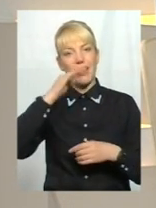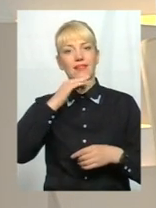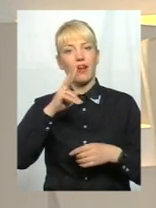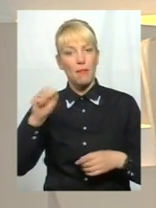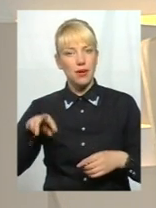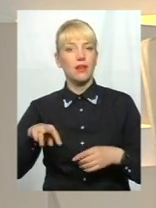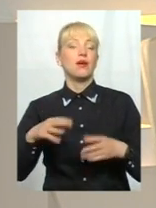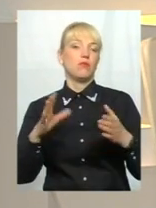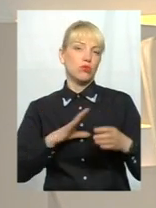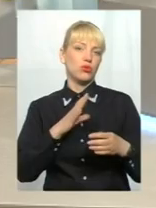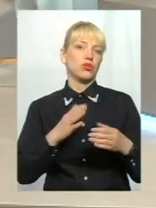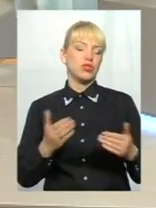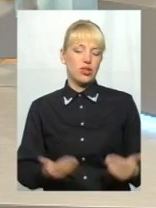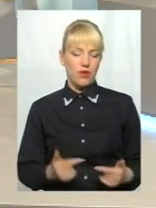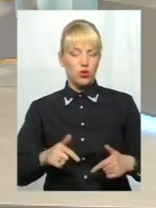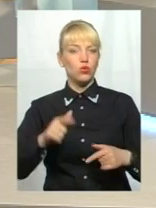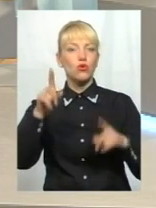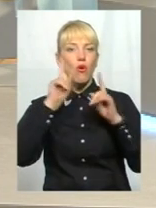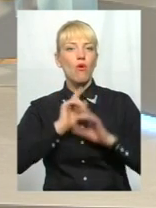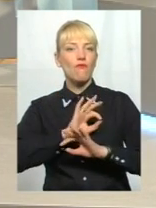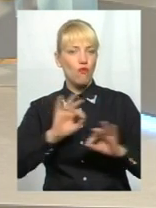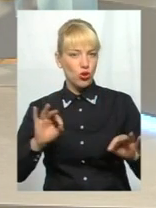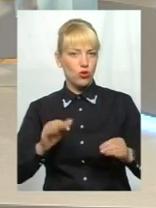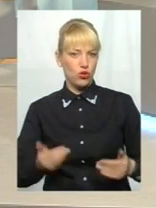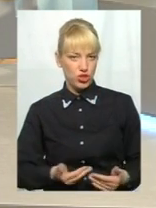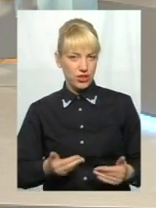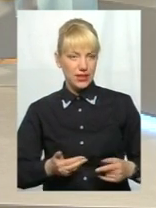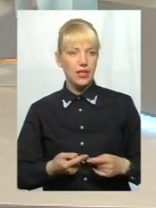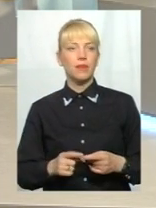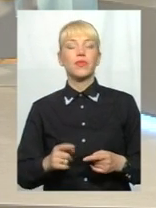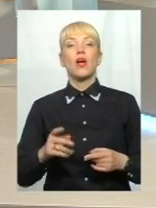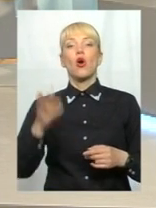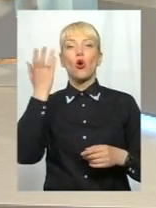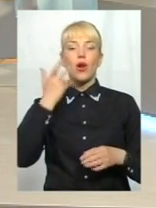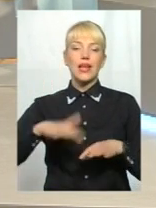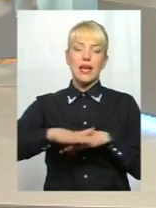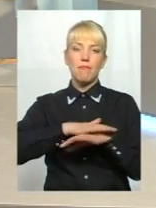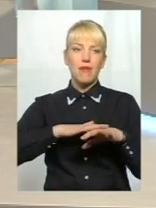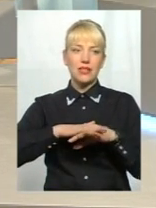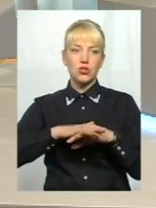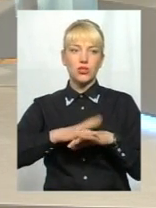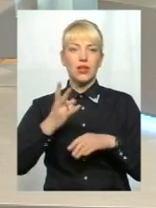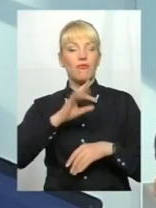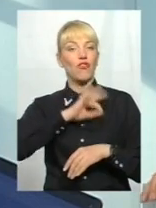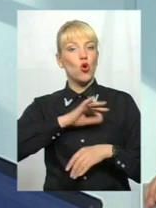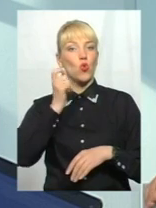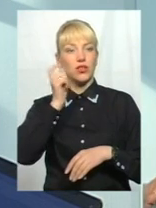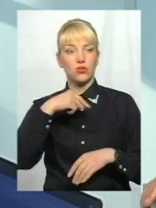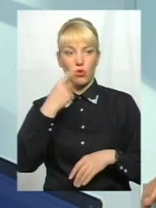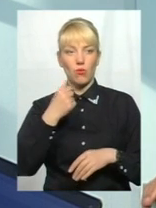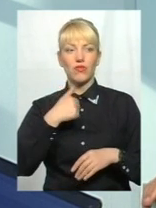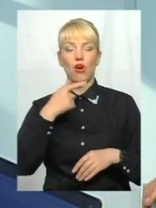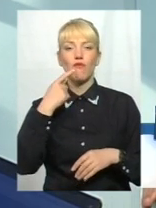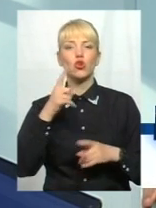доживати віку було комфортно. Думаю, коли масова культура стане українською, я ж дикую про те, що в нас, як би,